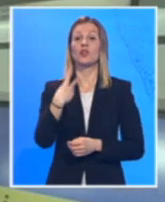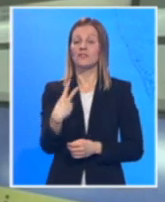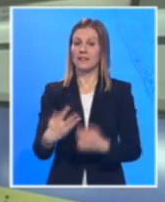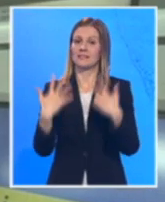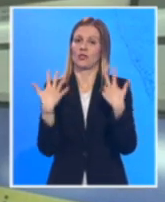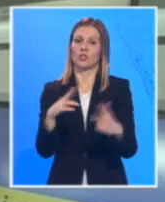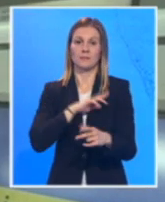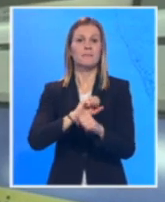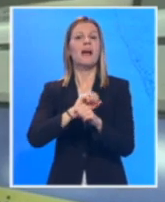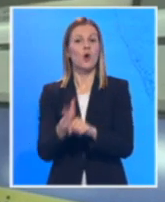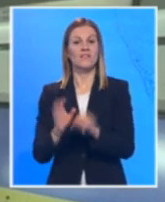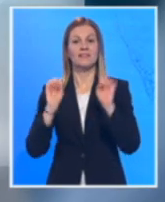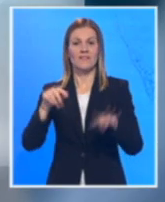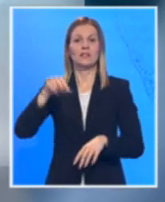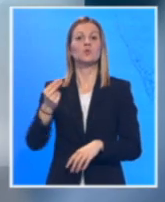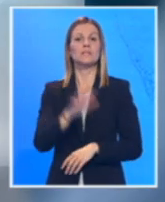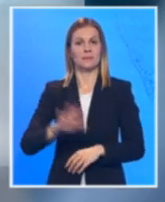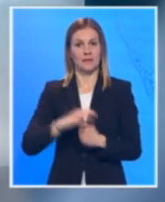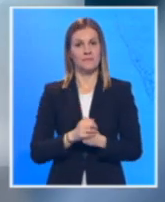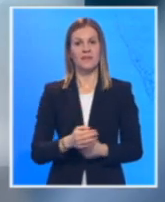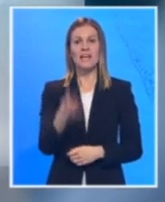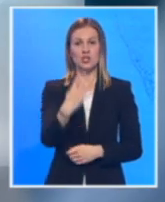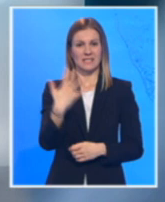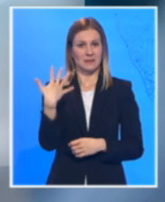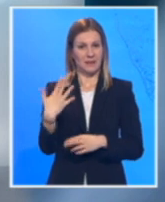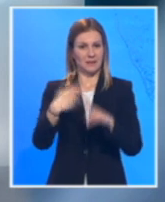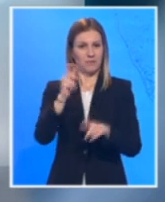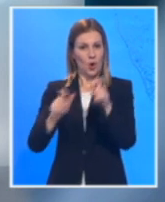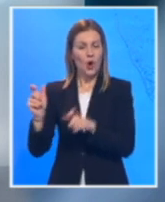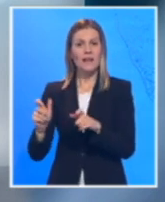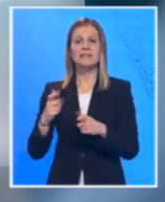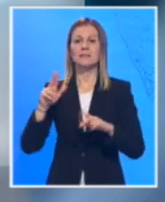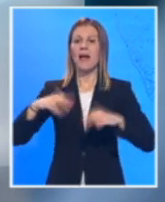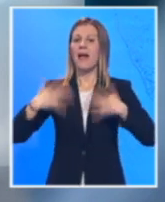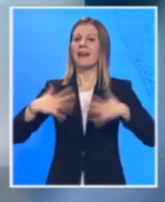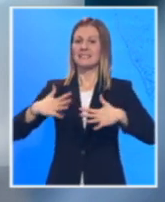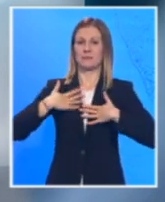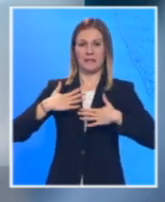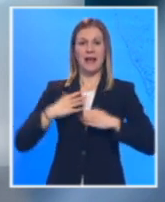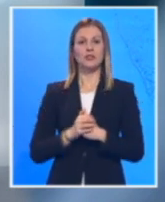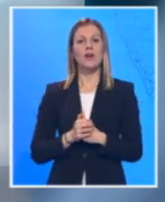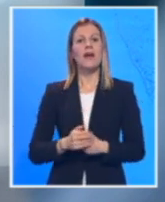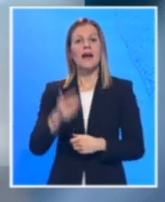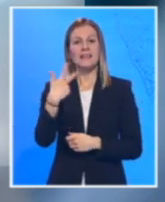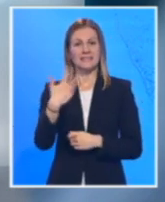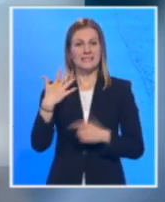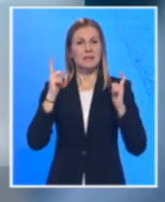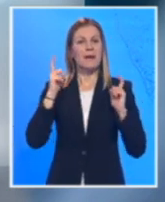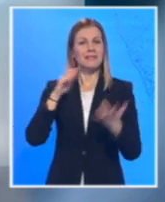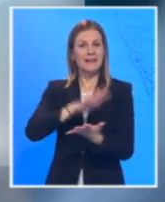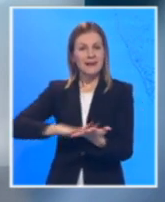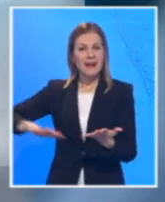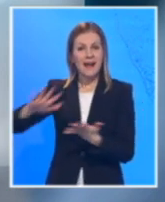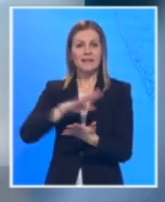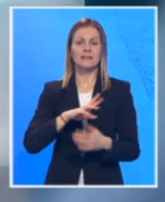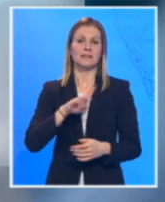zaraženo COVID-om 19 u Srbiji. 45 obolelih nalaze se na respiratorima, a u 35 gradova potvrđeni